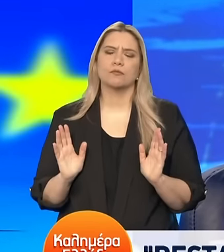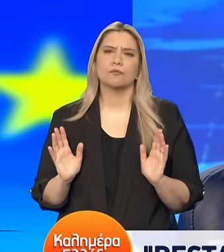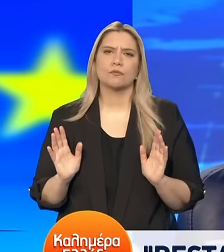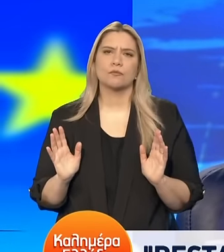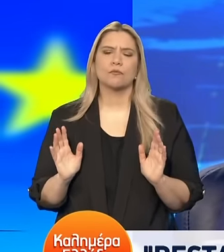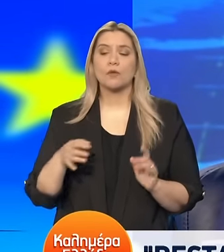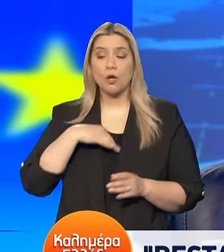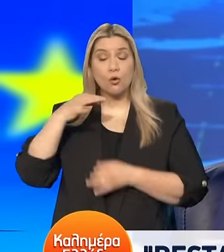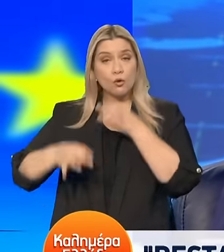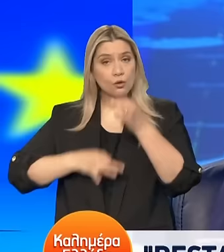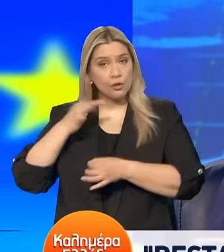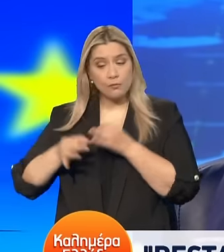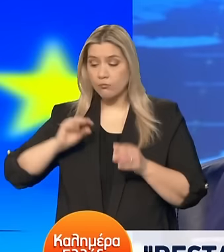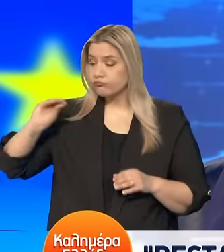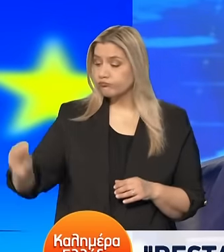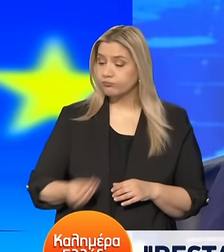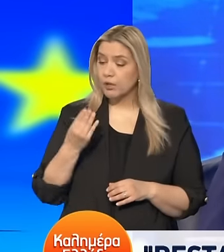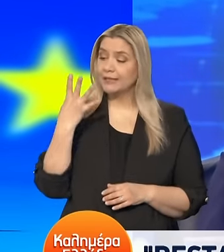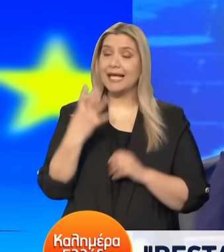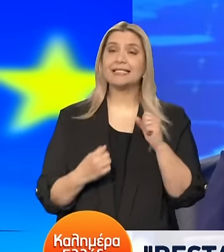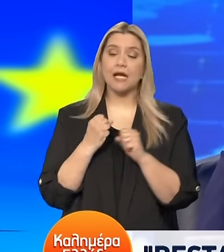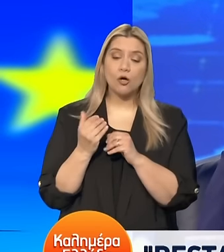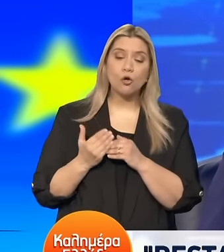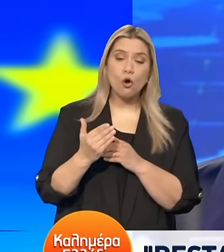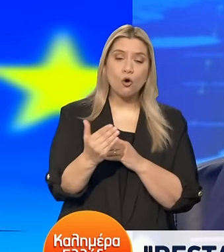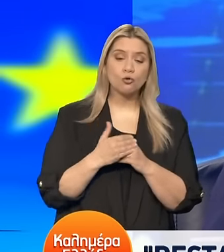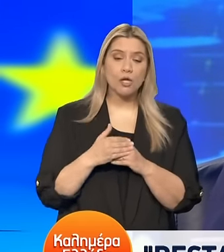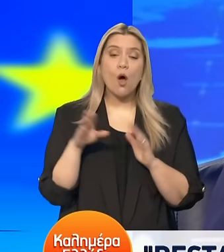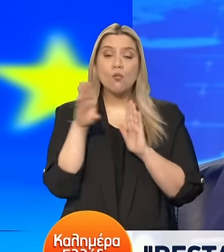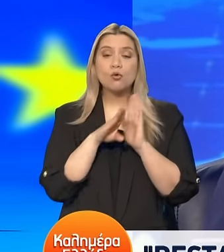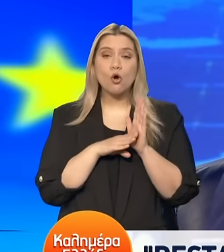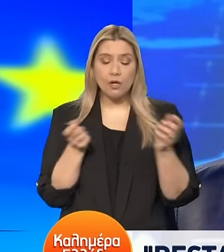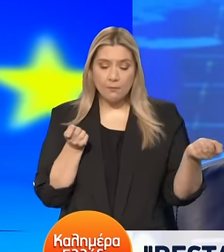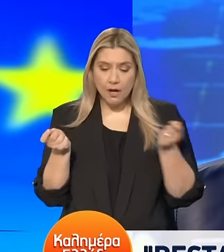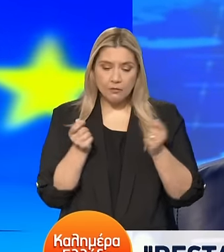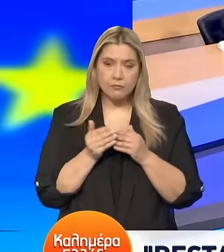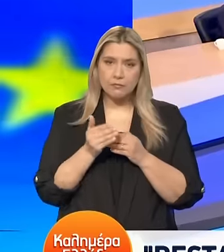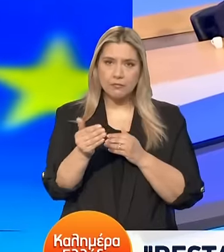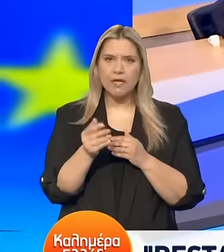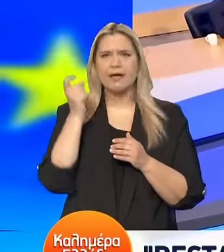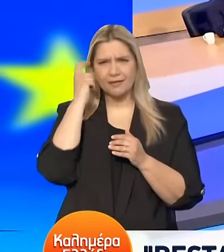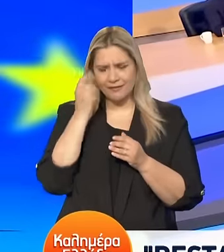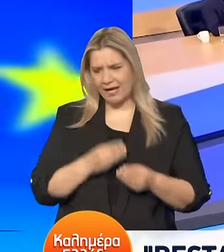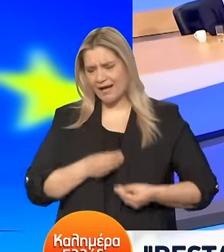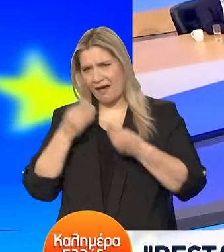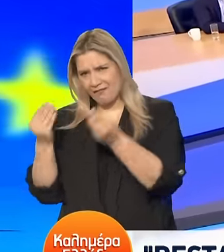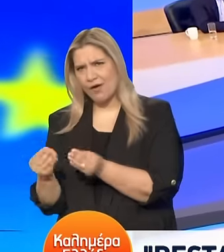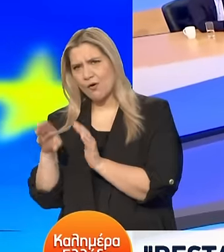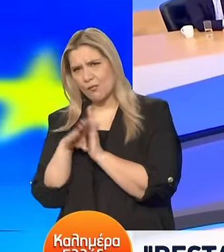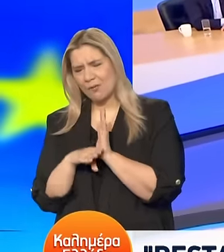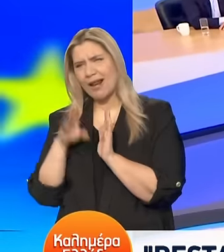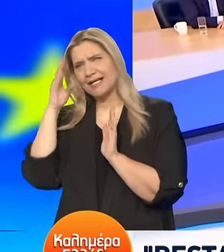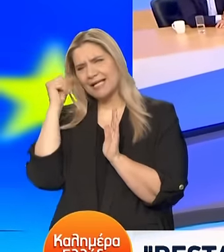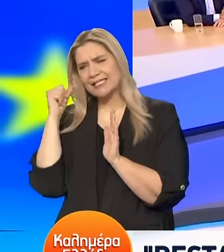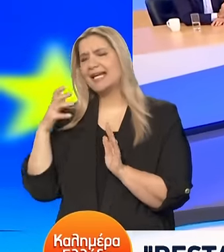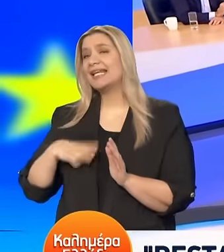σας είπα Εμείς εκλεγήκαμε για μια τετραετία Με ένα συγκεκριμένο πρόγραμμα Σκέφτηκαν να το φέρω Αλλά ξεχάστηκα Γιατί ήθελα να σας